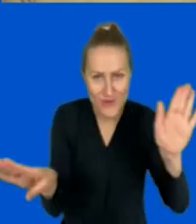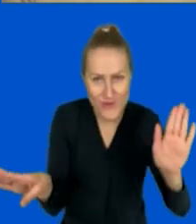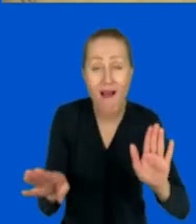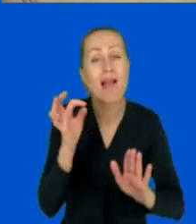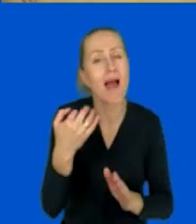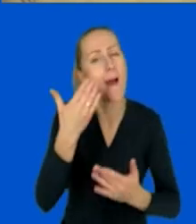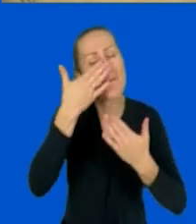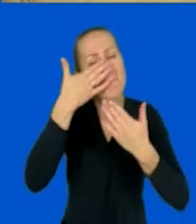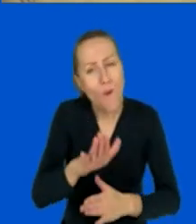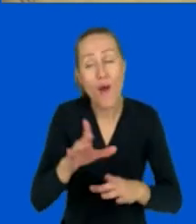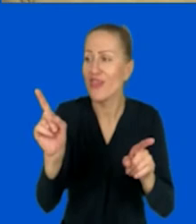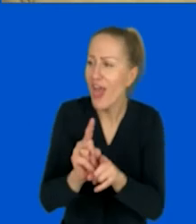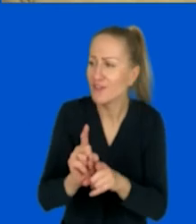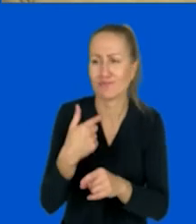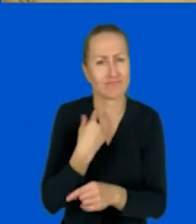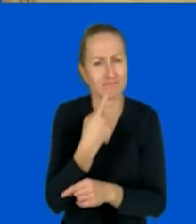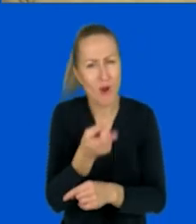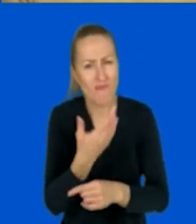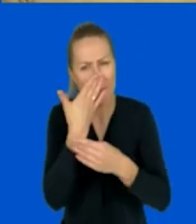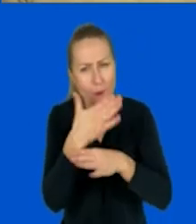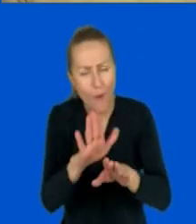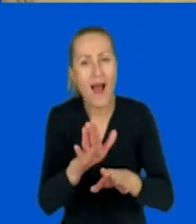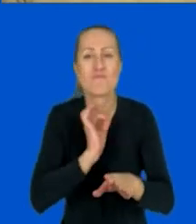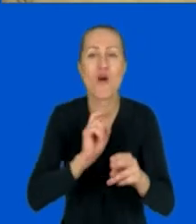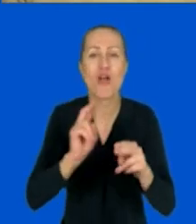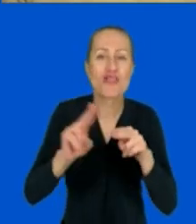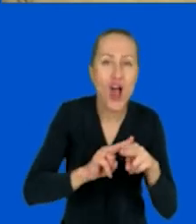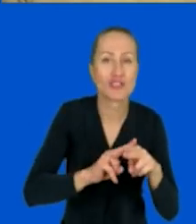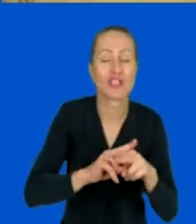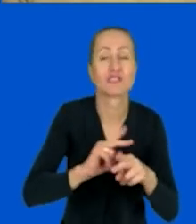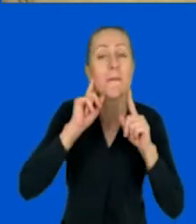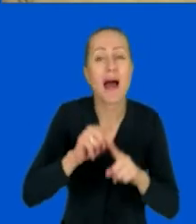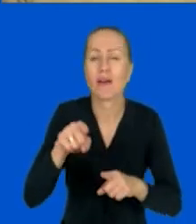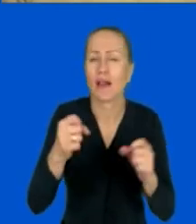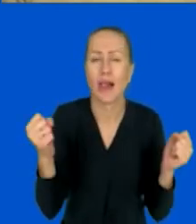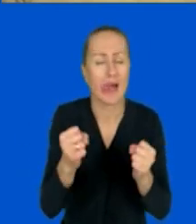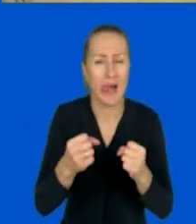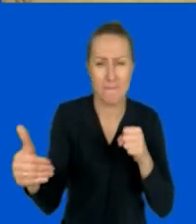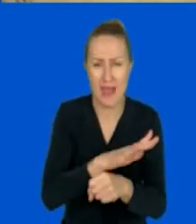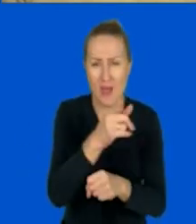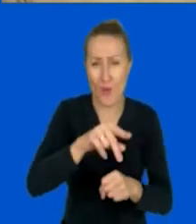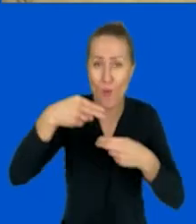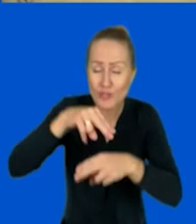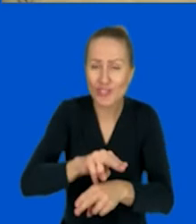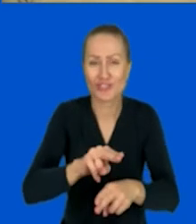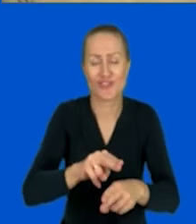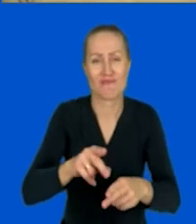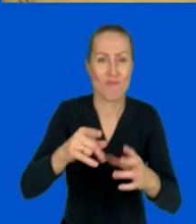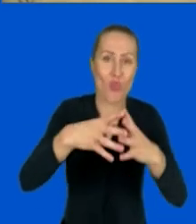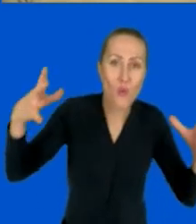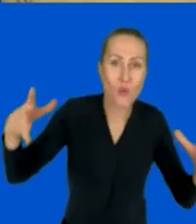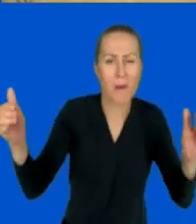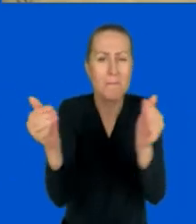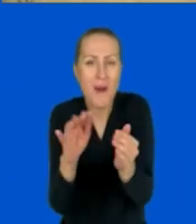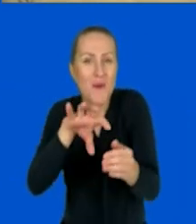pokazać Wam i podzielić się z Wami konkretnymi narzędziami, które mocno angażują uczestników. Czy to małe grupy, czy całkiem duże.